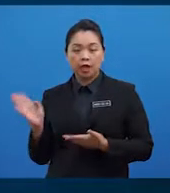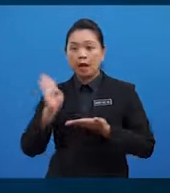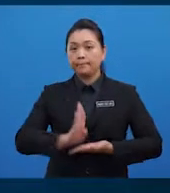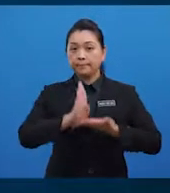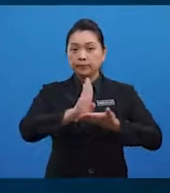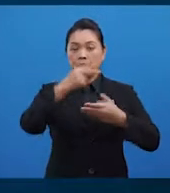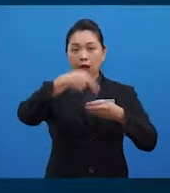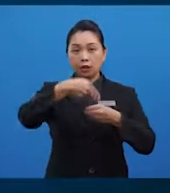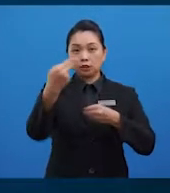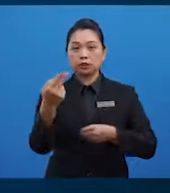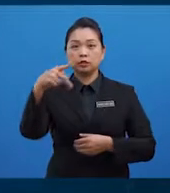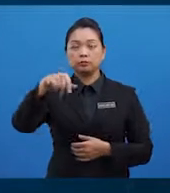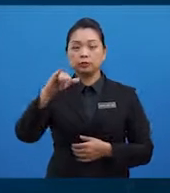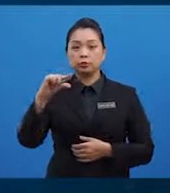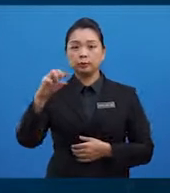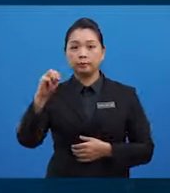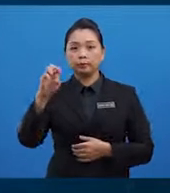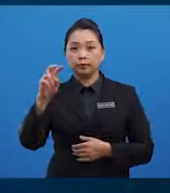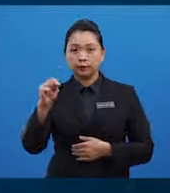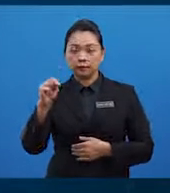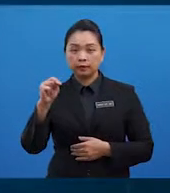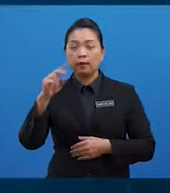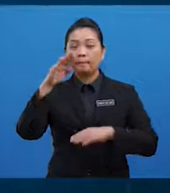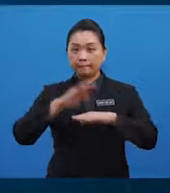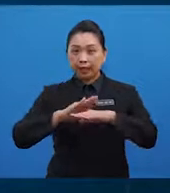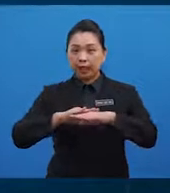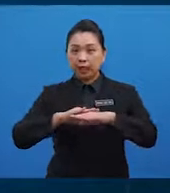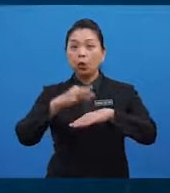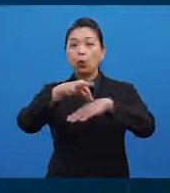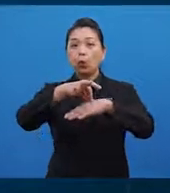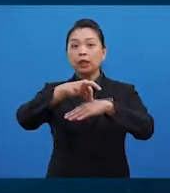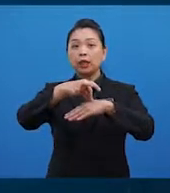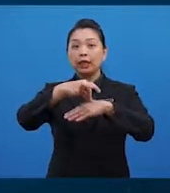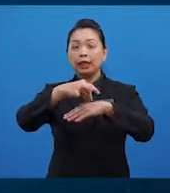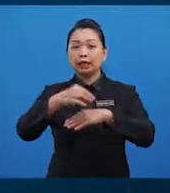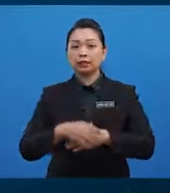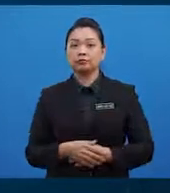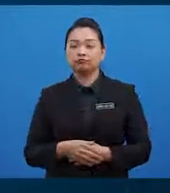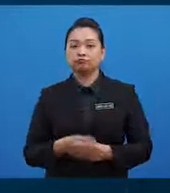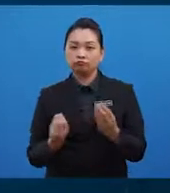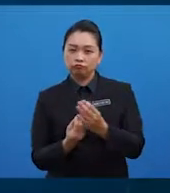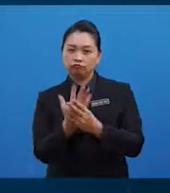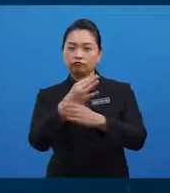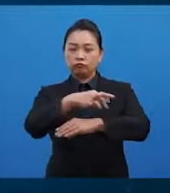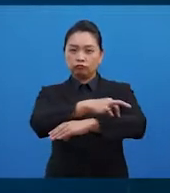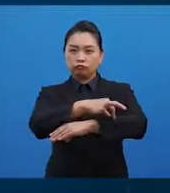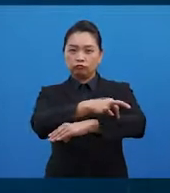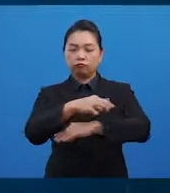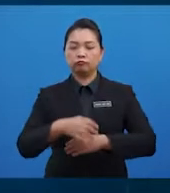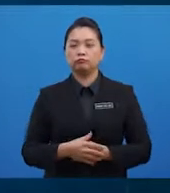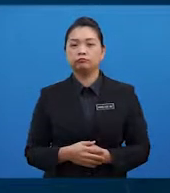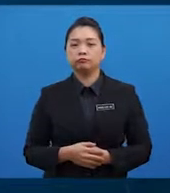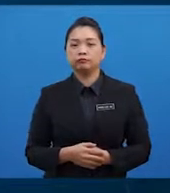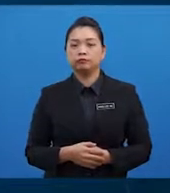penghasilan pigment melanin pada kulit. Pertumbuhan tulang dan saraf.